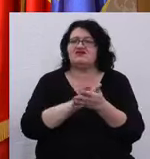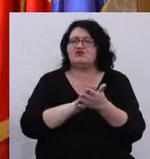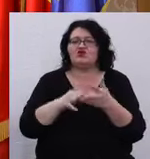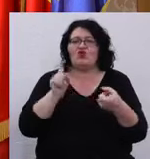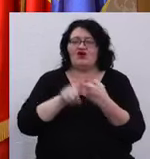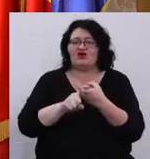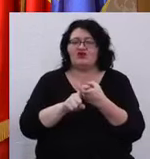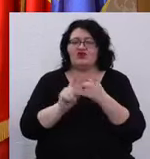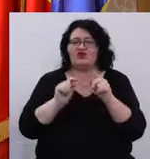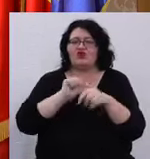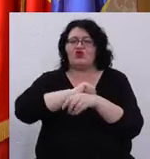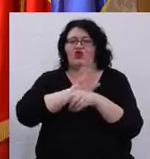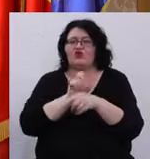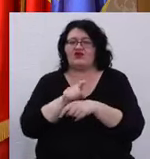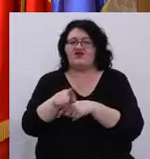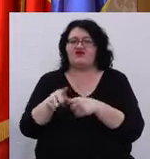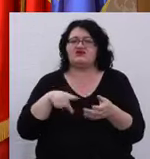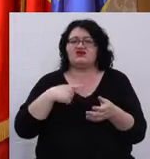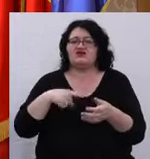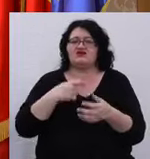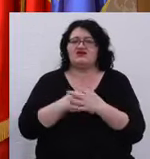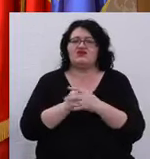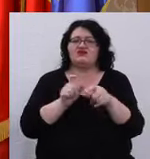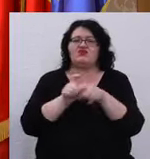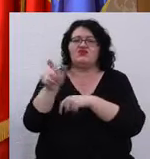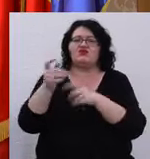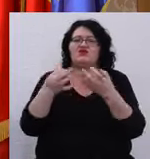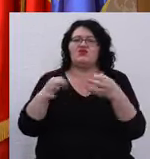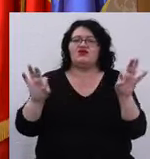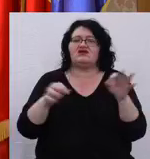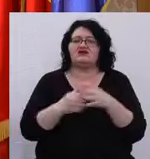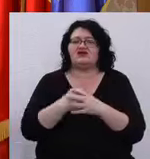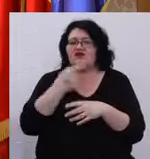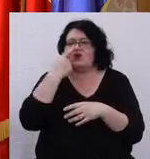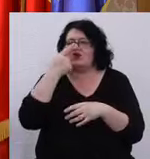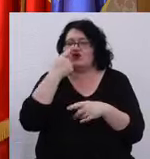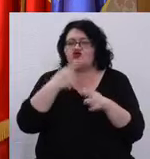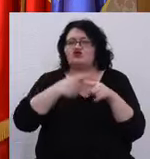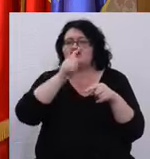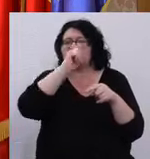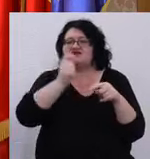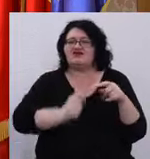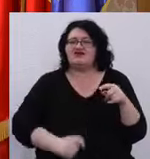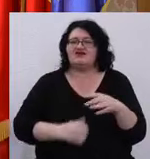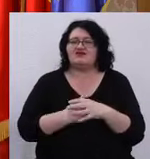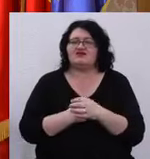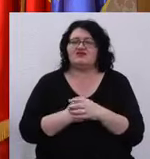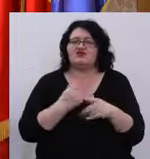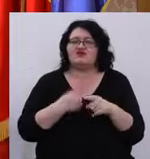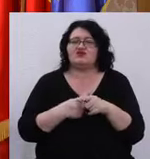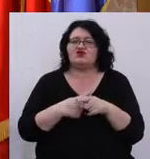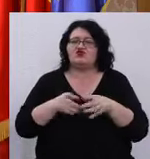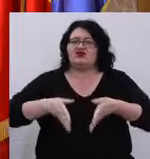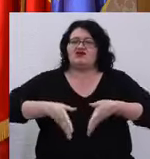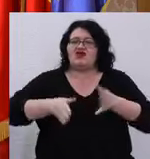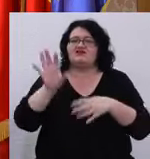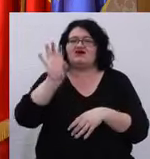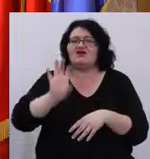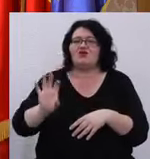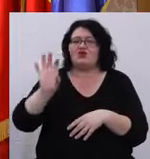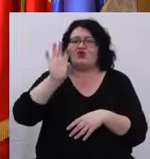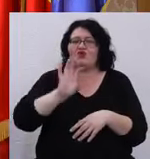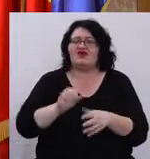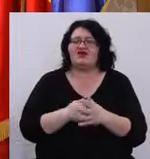cu pandemia. Este o agenda care se împotrivește modernizării orașelor și țării noastre și direcției europene.